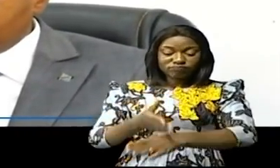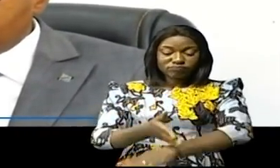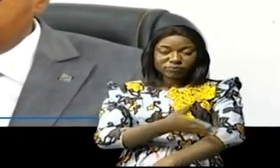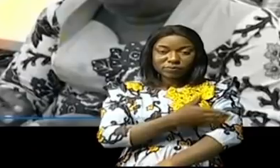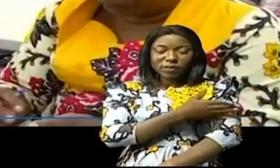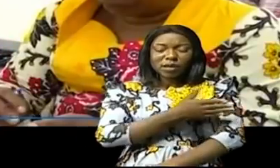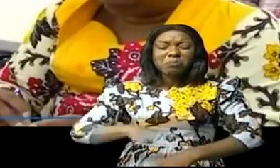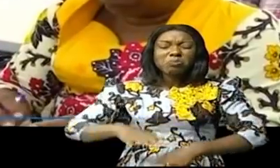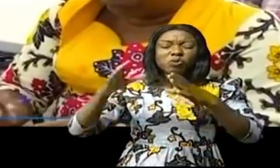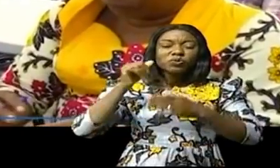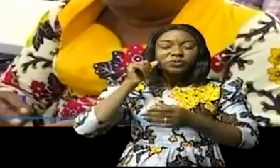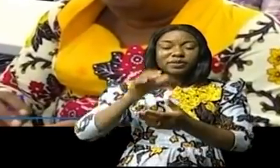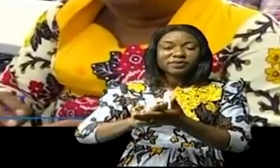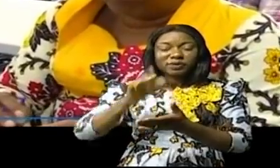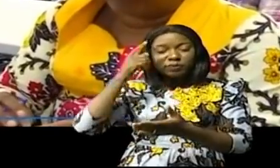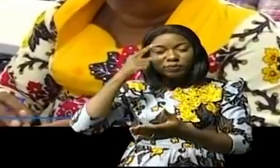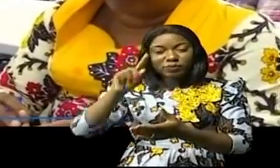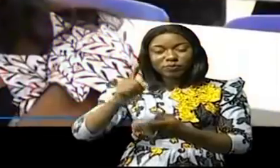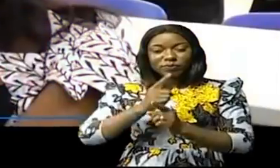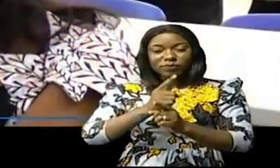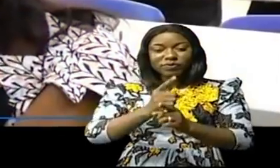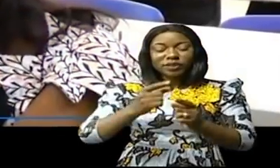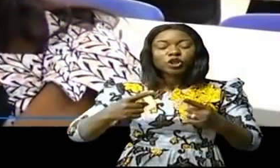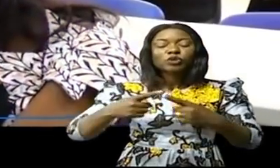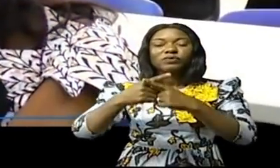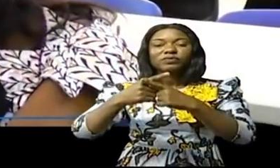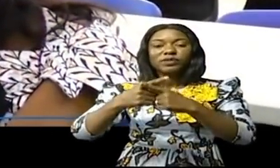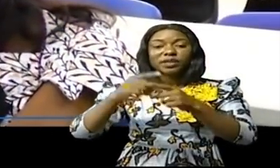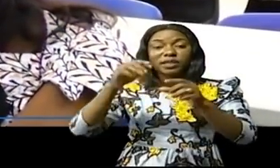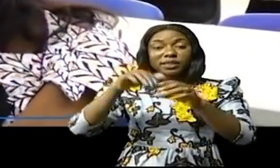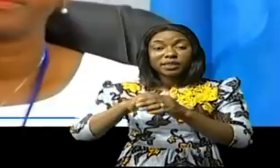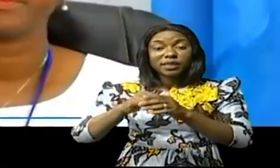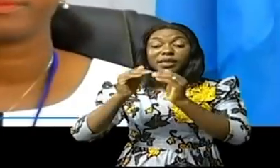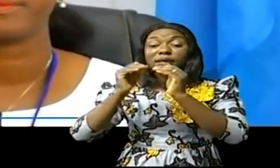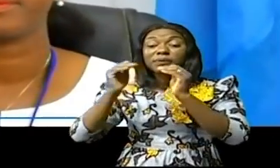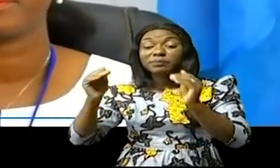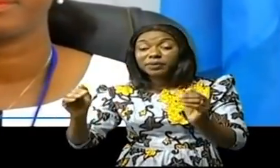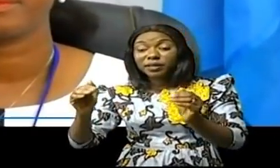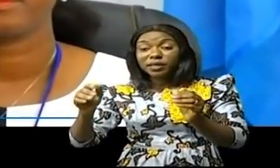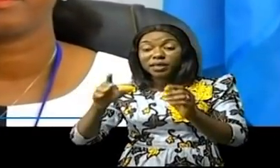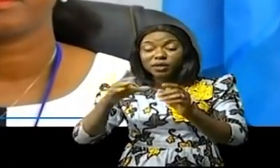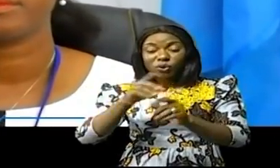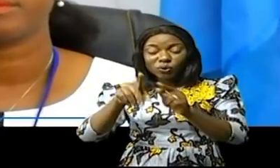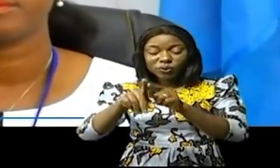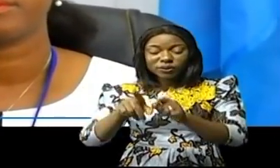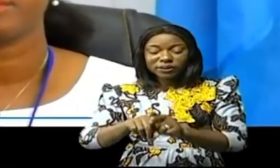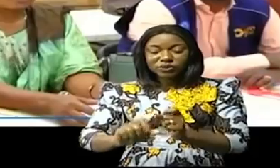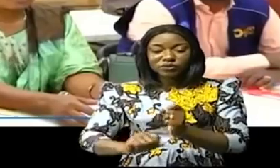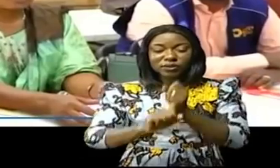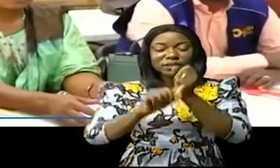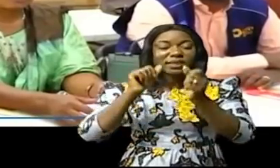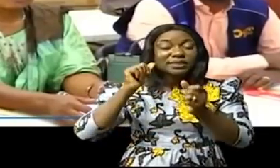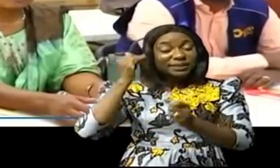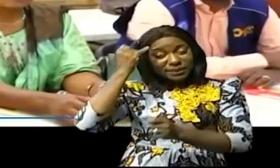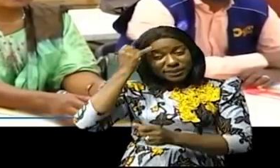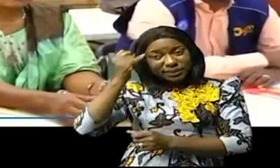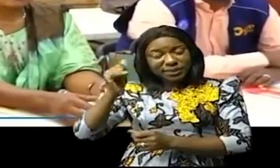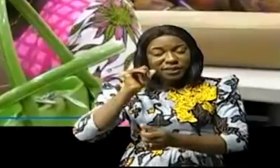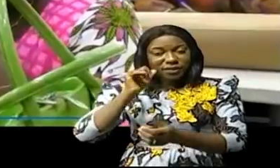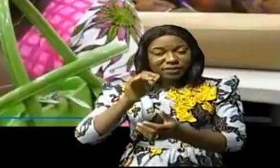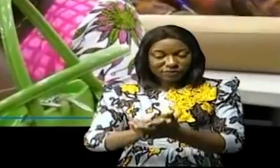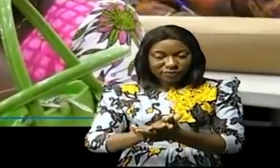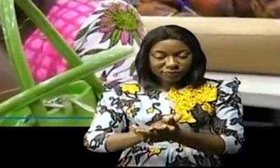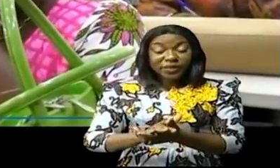des femmes dans la prévention et gestion des conflits, dans le maintien de la paix et dans le soutien aux initiatives des femmes dans les zones en conflit.